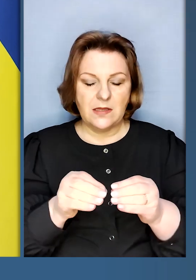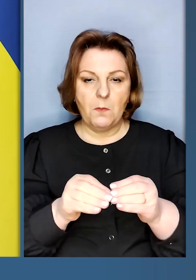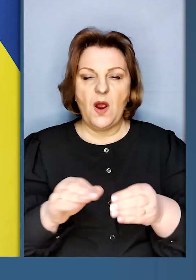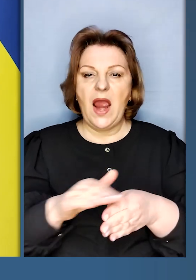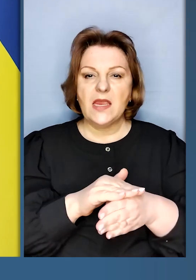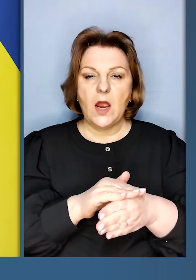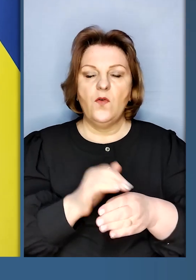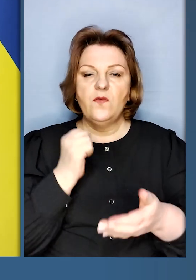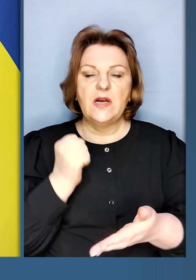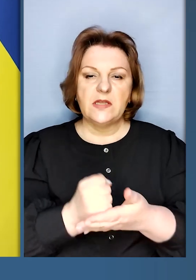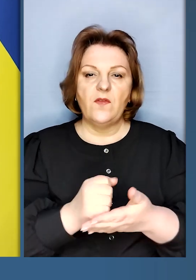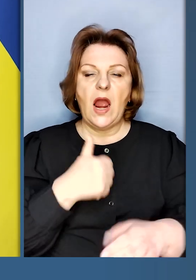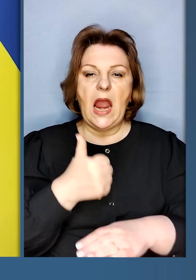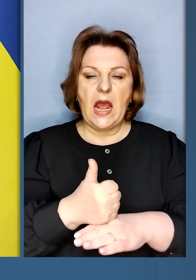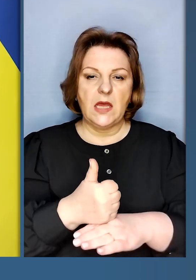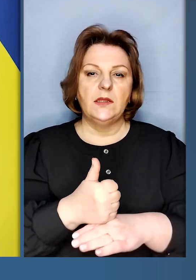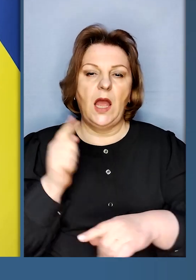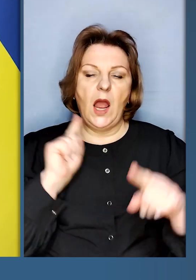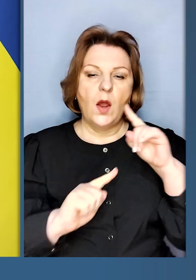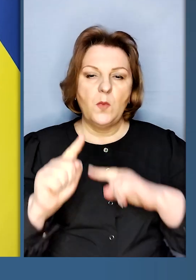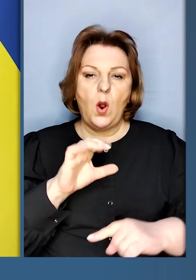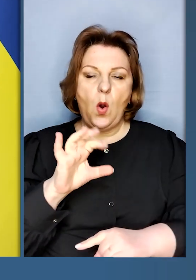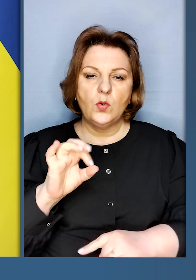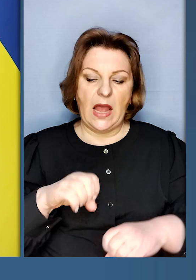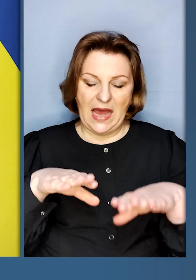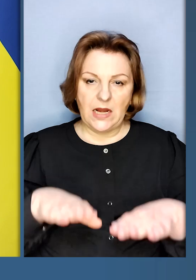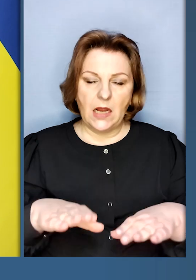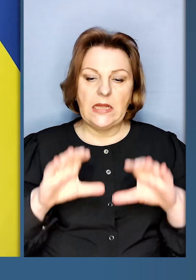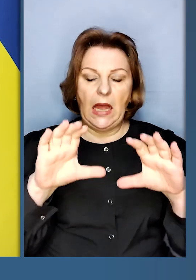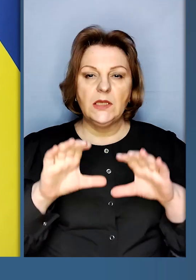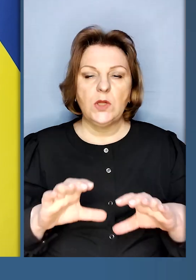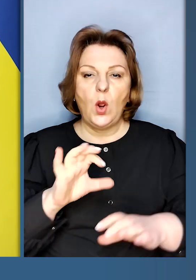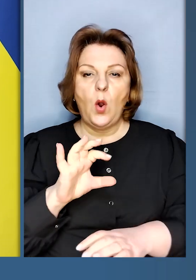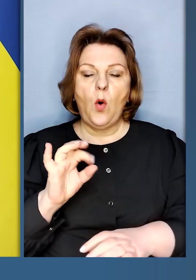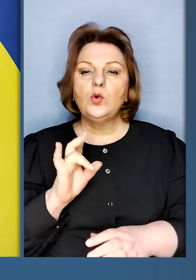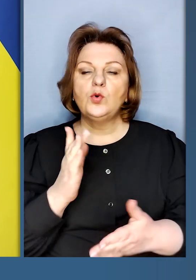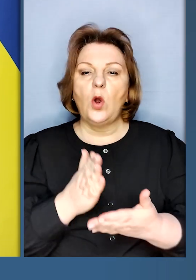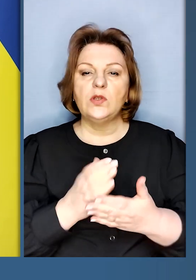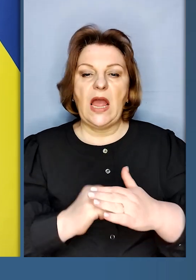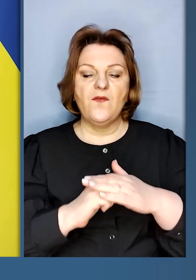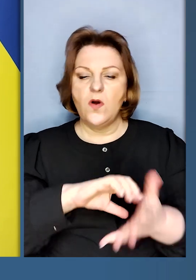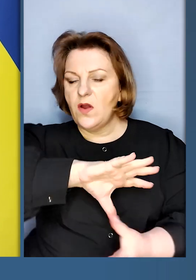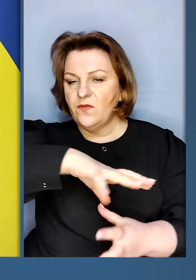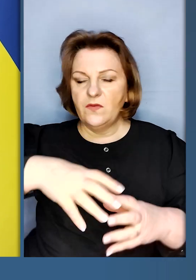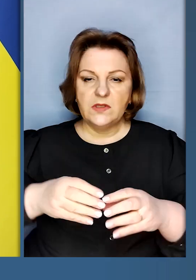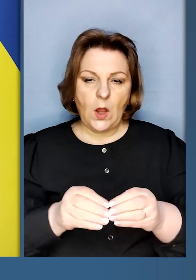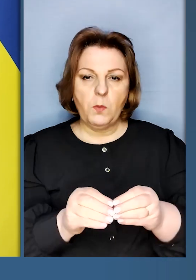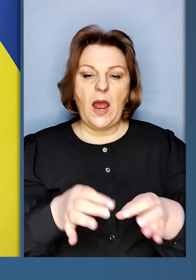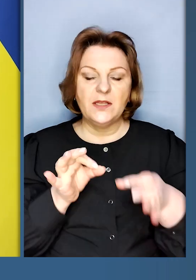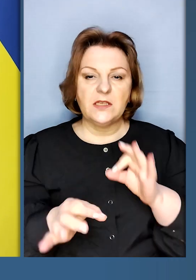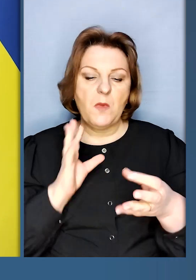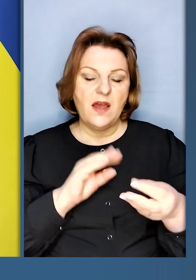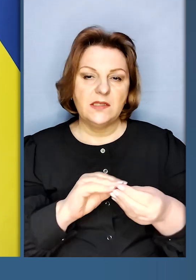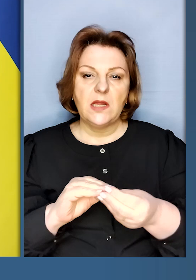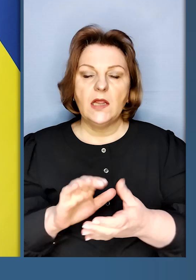Генеральної Асамблеї ООН резолюції. Принципи статуту ООН, що лежать в основі всеохоплюючого, справедливого та